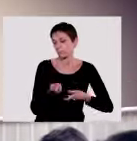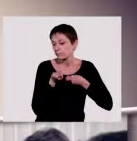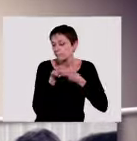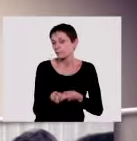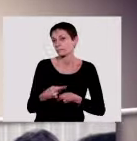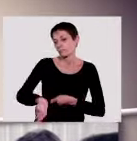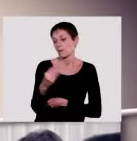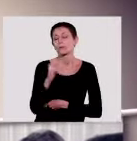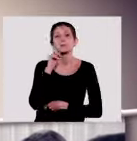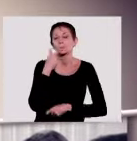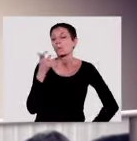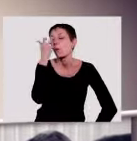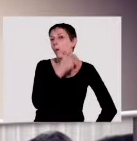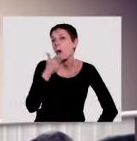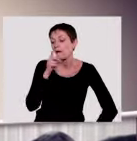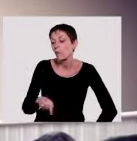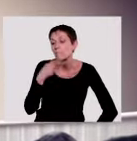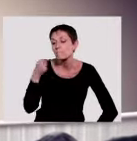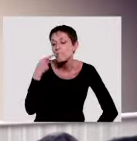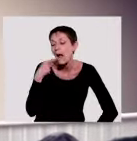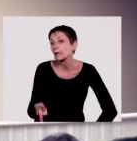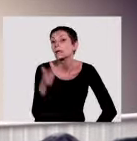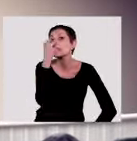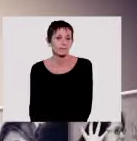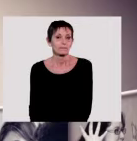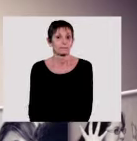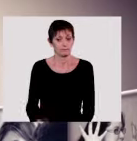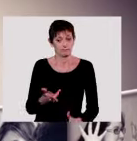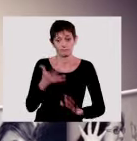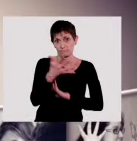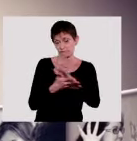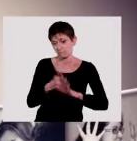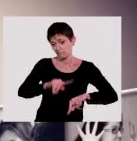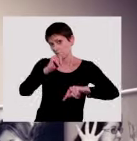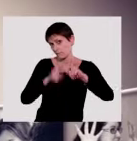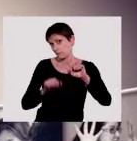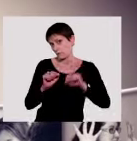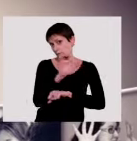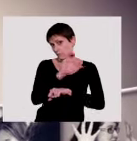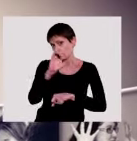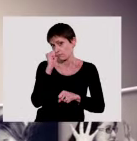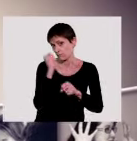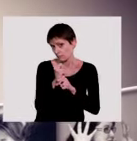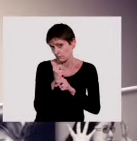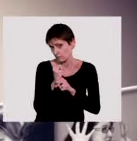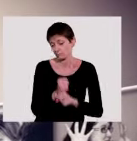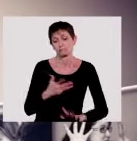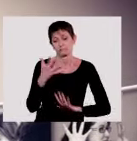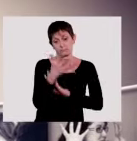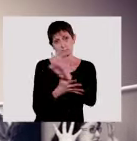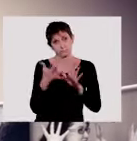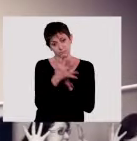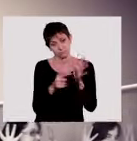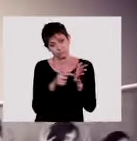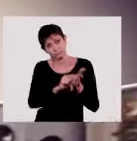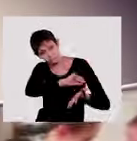» obligent alors les enfants à parler et à lire sur les lèvres. Cette interdiction dure près de 100 ans. La langue des signes